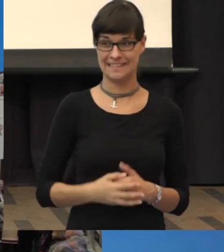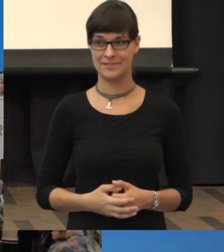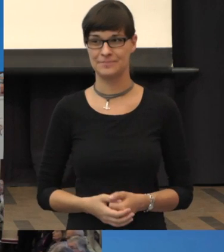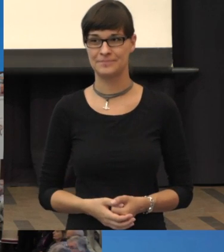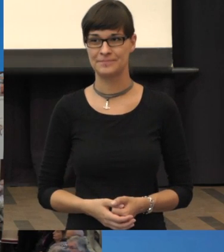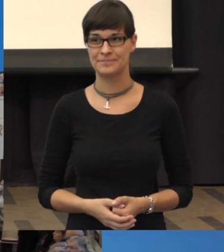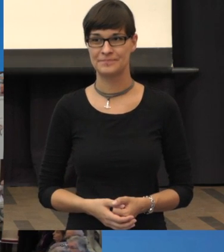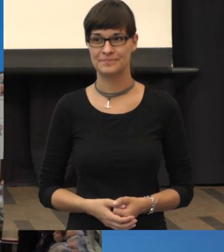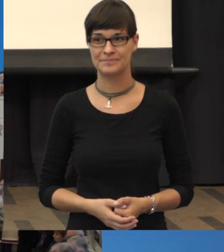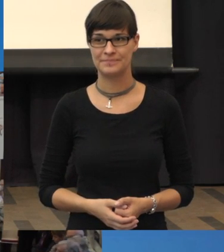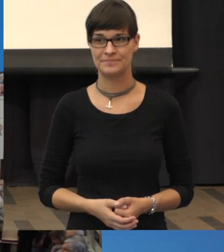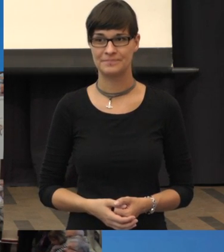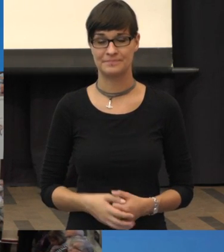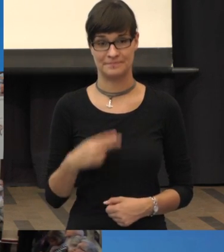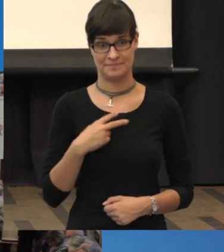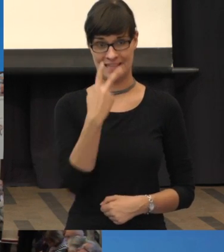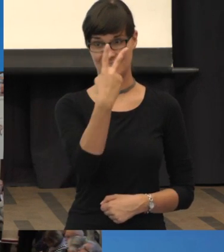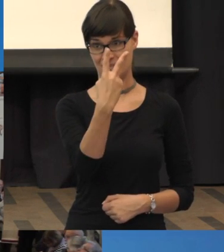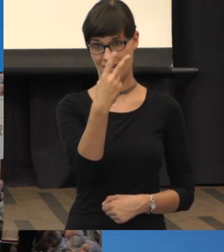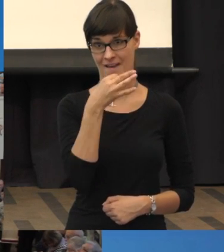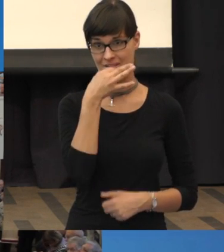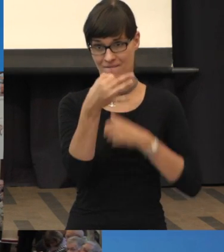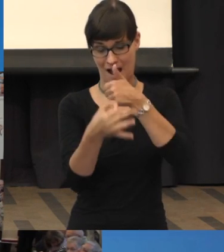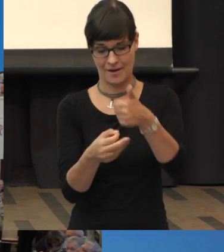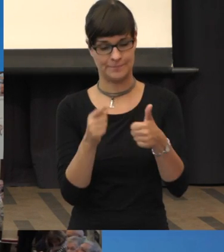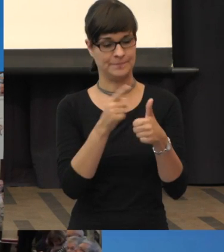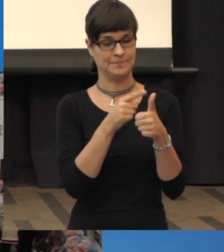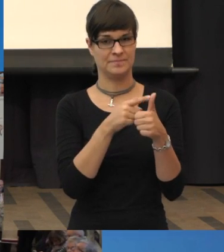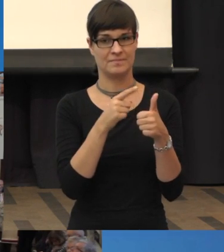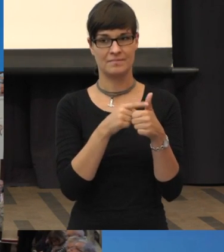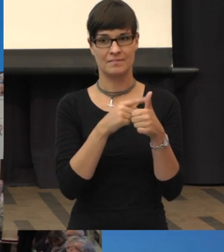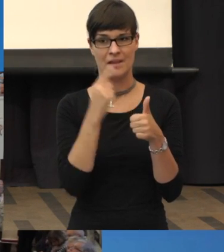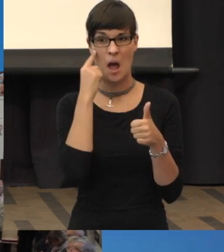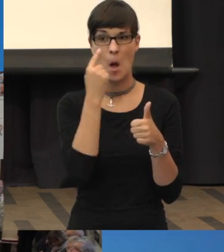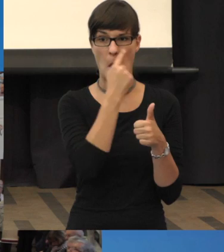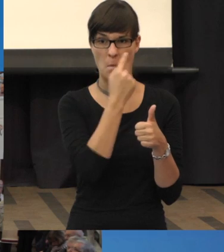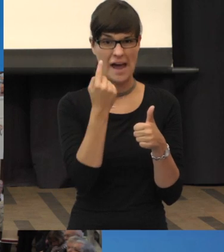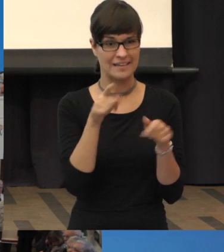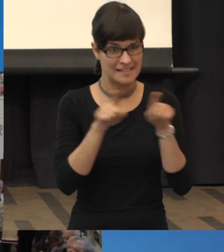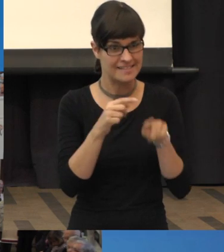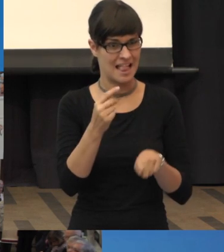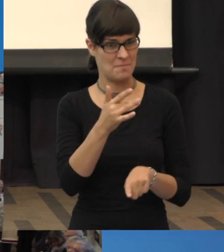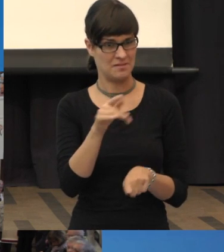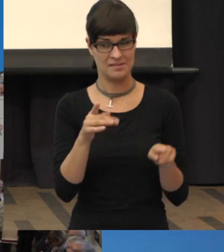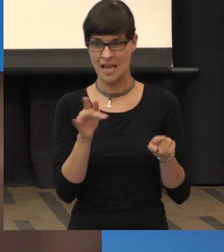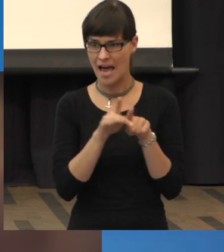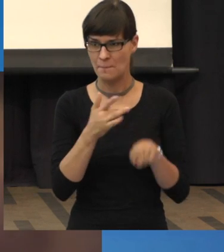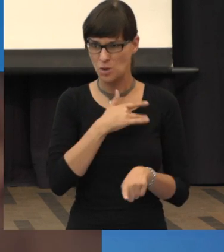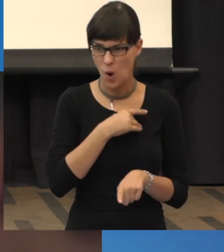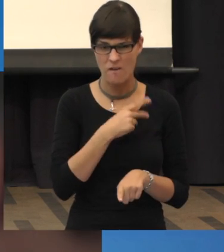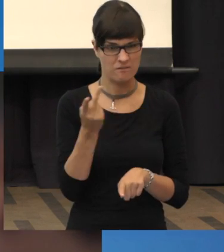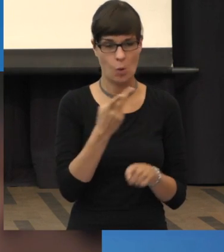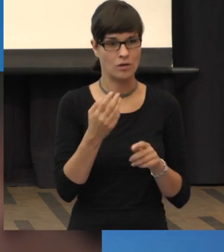Bitte sehr. Ja, ich habe zwei Fragen. Die eine Frage ist, wie häufig sind eigentlich beide Augen betroffen oder sind immer beide Augen betroffen?